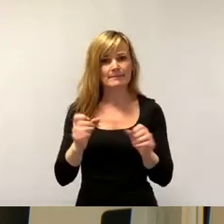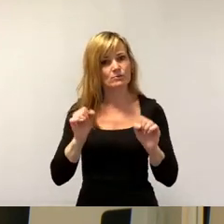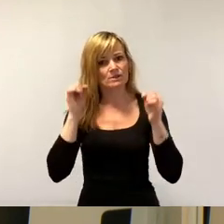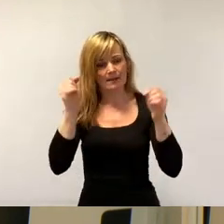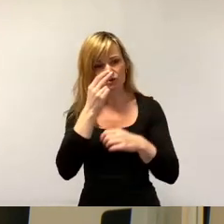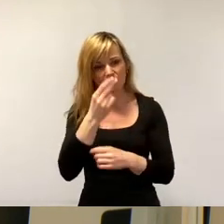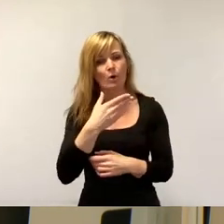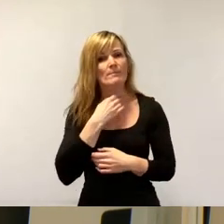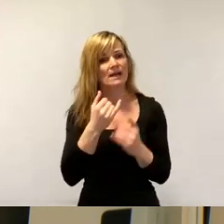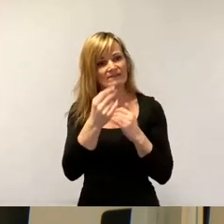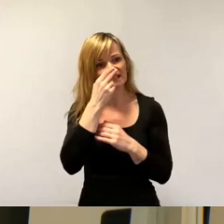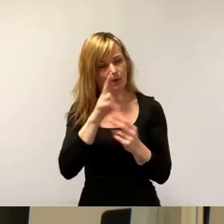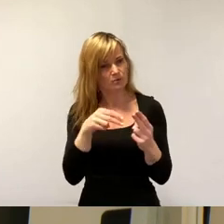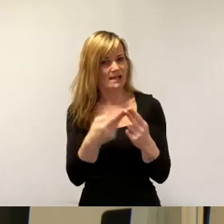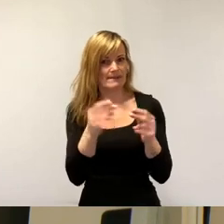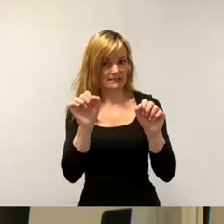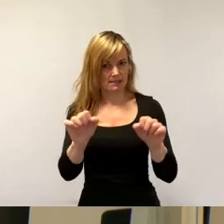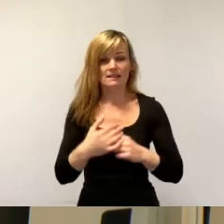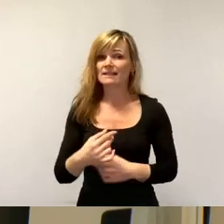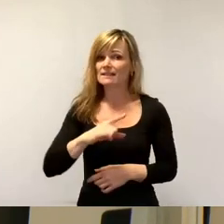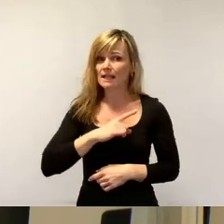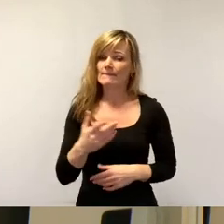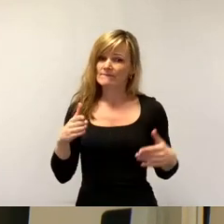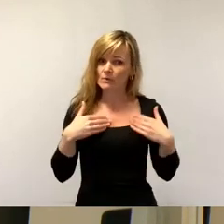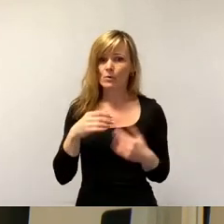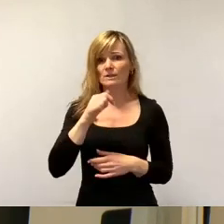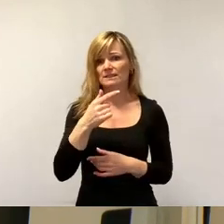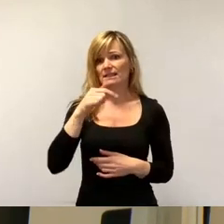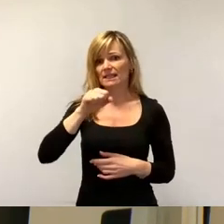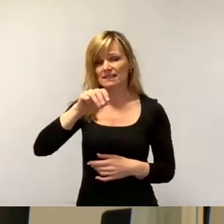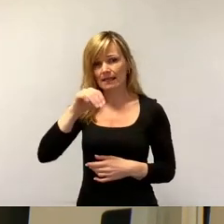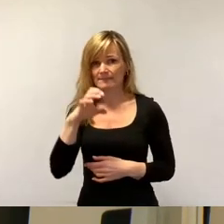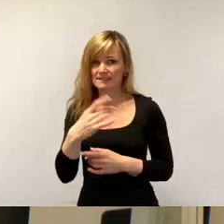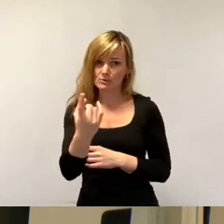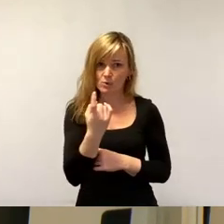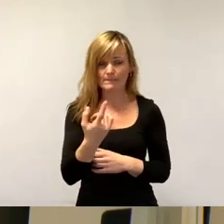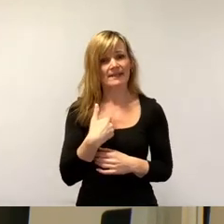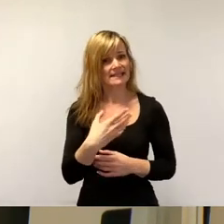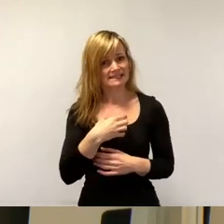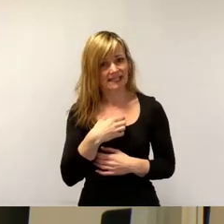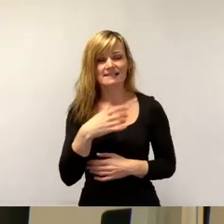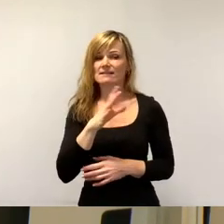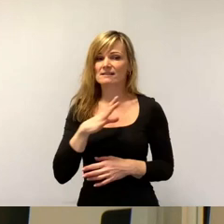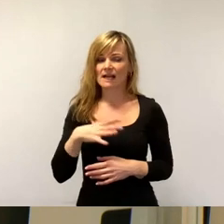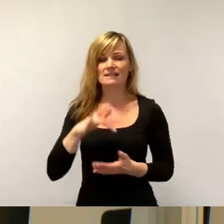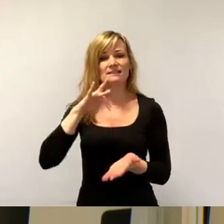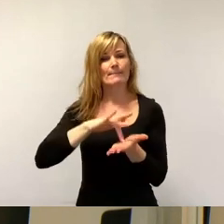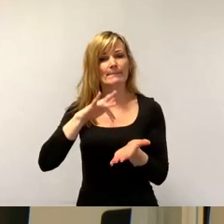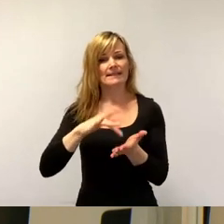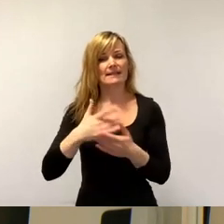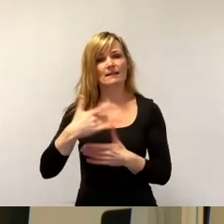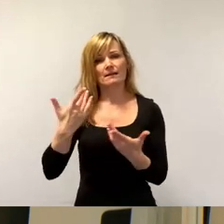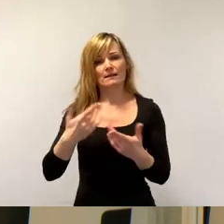wird. Ich persönlich freue mich auf ISMC. Ich freue mich darauf, dass Dresden, dass Sachsen, dass Mitteldeutschland auf der globalen Industriekarte